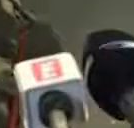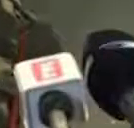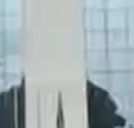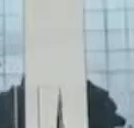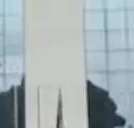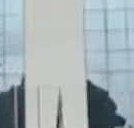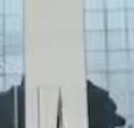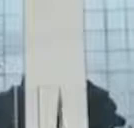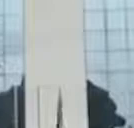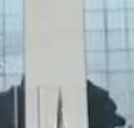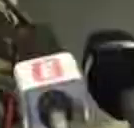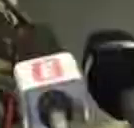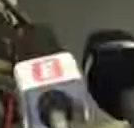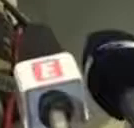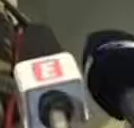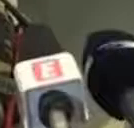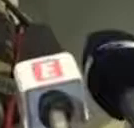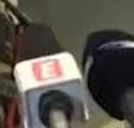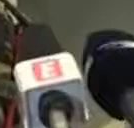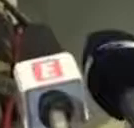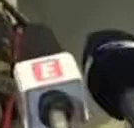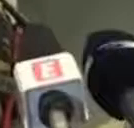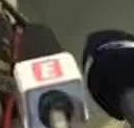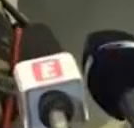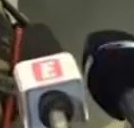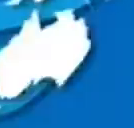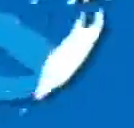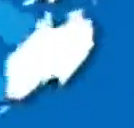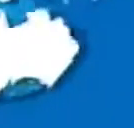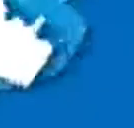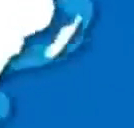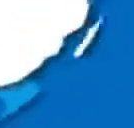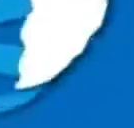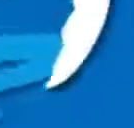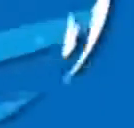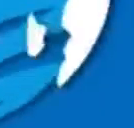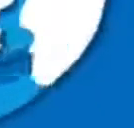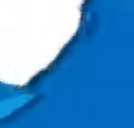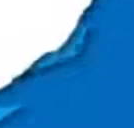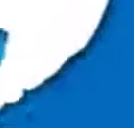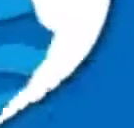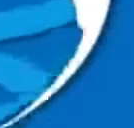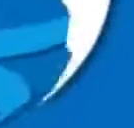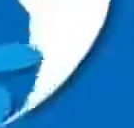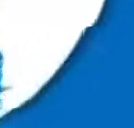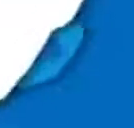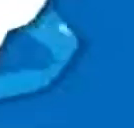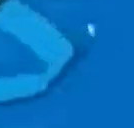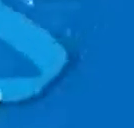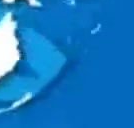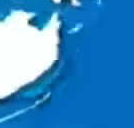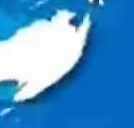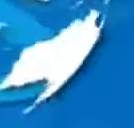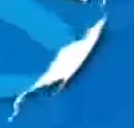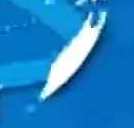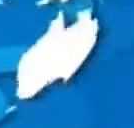bilioni inne, zilizokuwa na vya shiria vya arushwa kwenye vyama vya ushirika. Kundila kialifu marufu manyani ilinatadyo kujerui